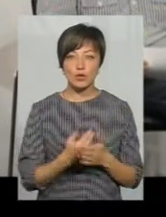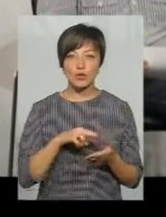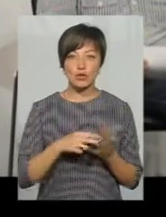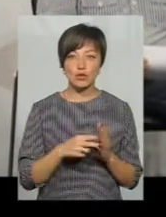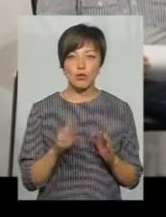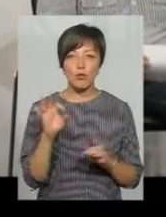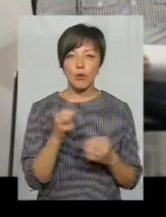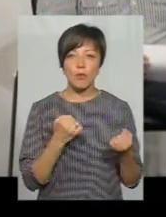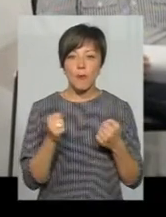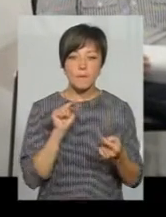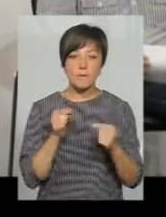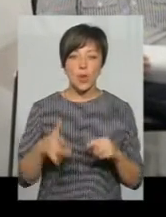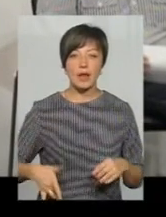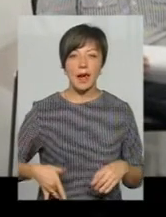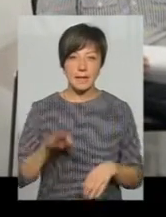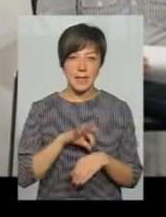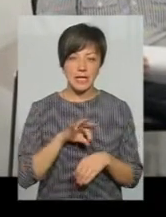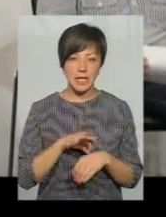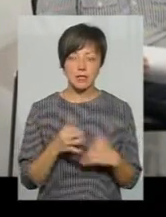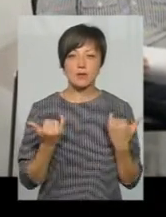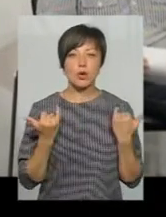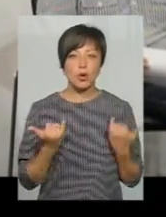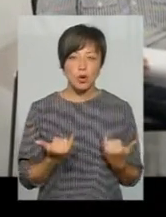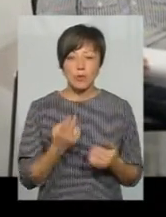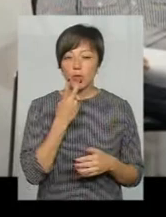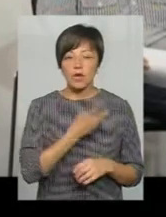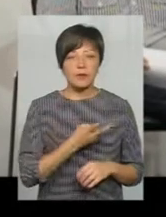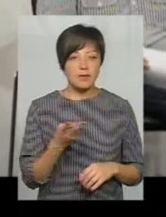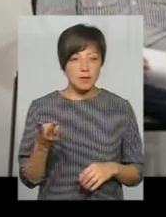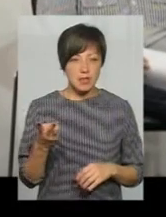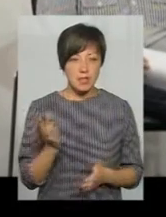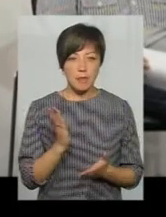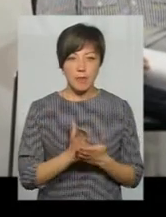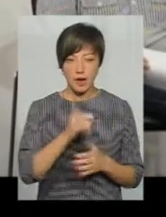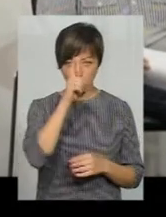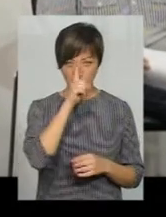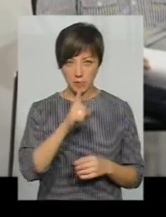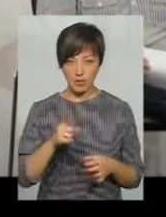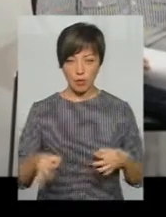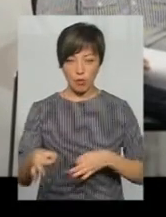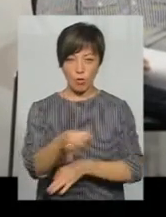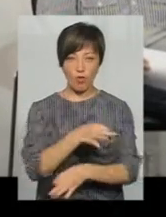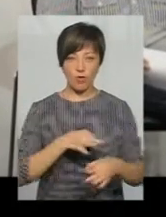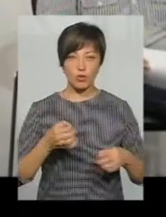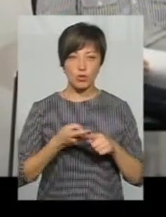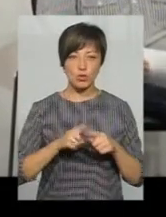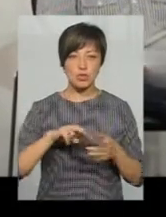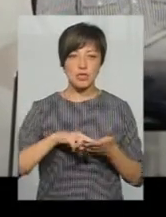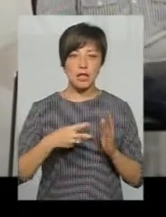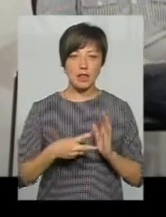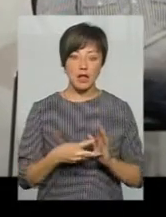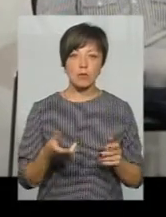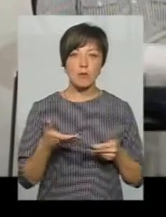роборотьби проти гепатитів. Сьогодні подивіться, маємо місяць, щоб обговорювати цю стратегію,